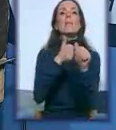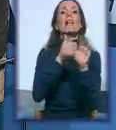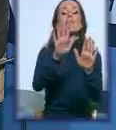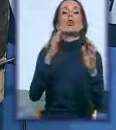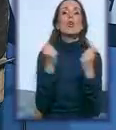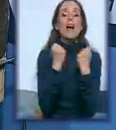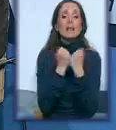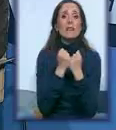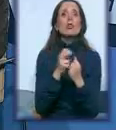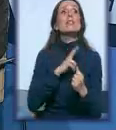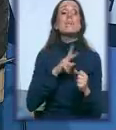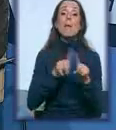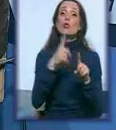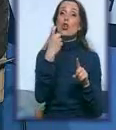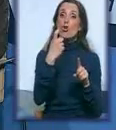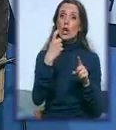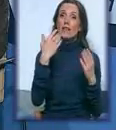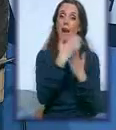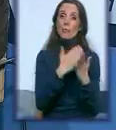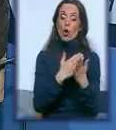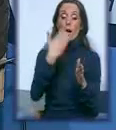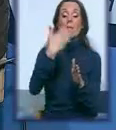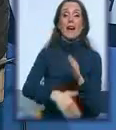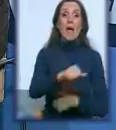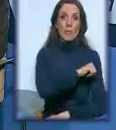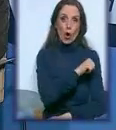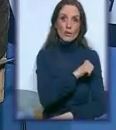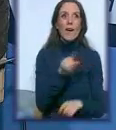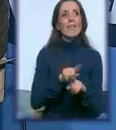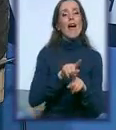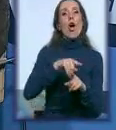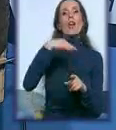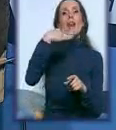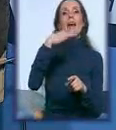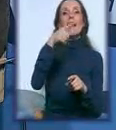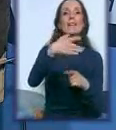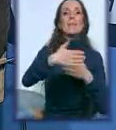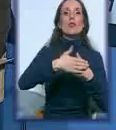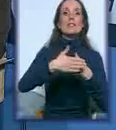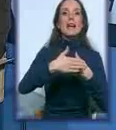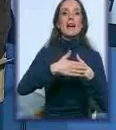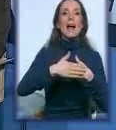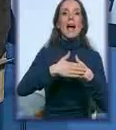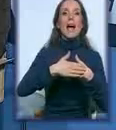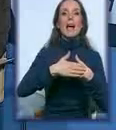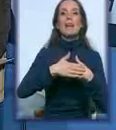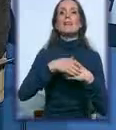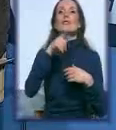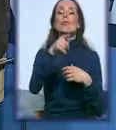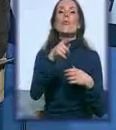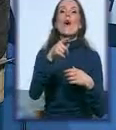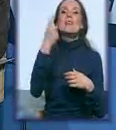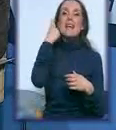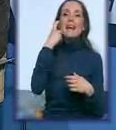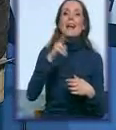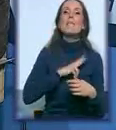još neki program imamo krajem godine, baš da nagradimo tu saradnju sekretariat imamo Zvezde Beograda. Evo